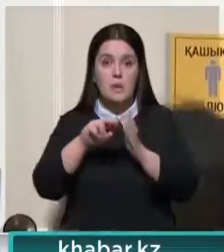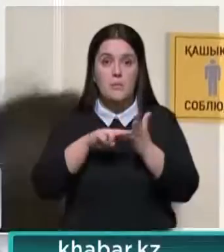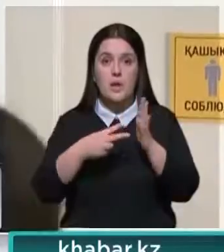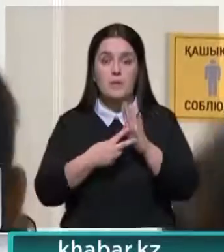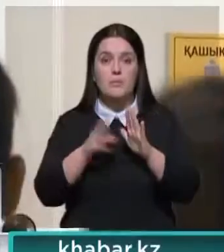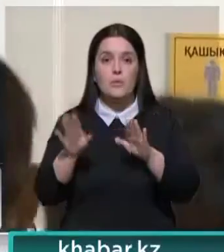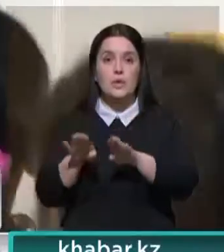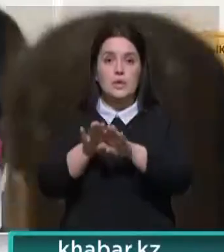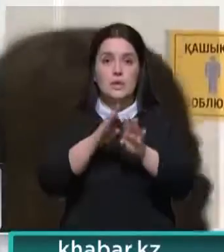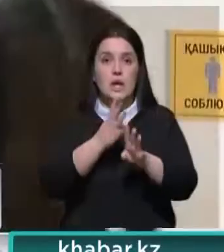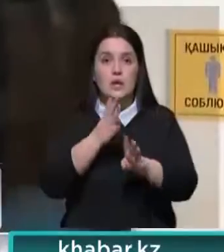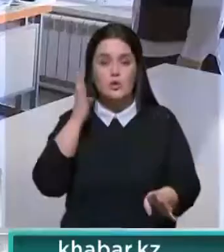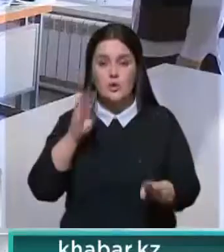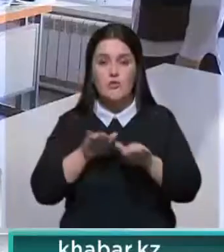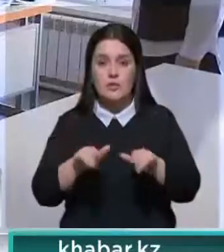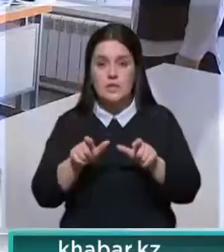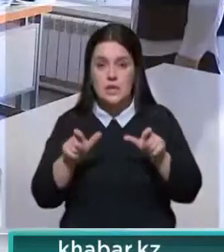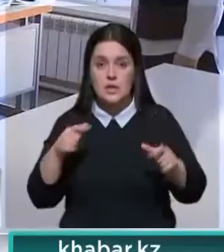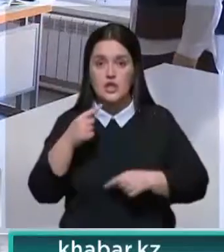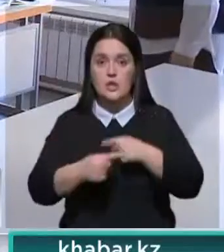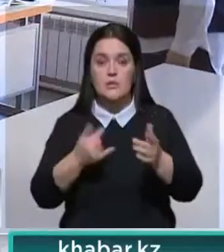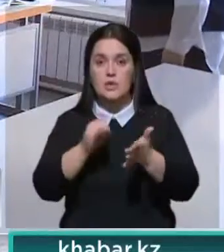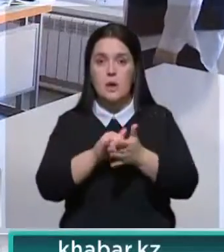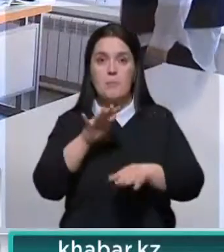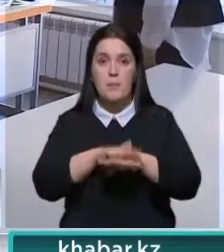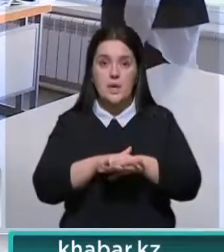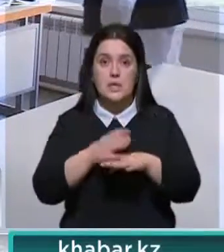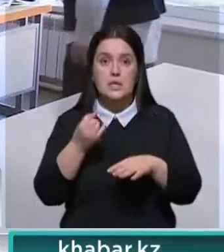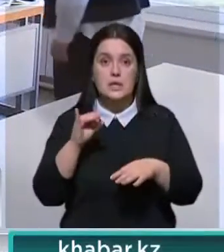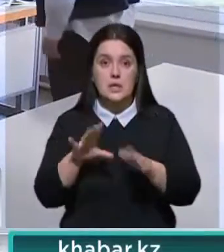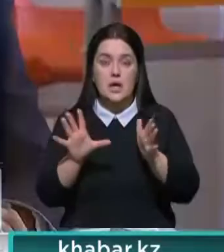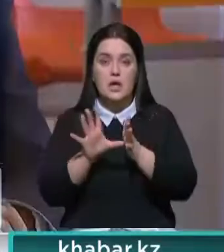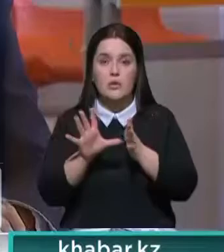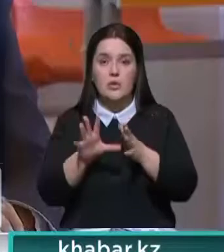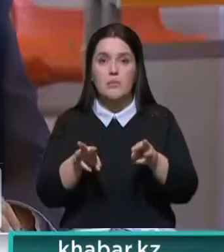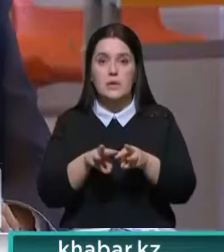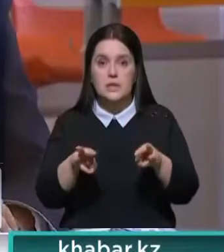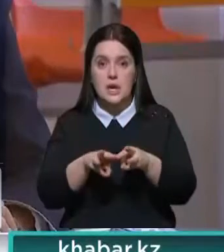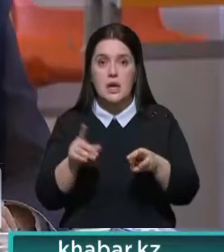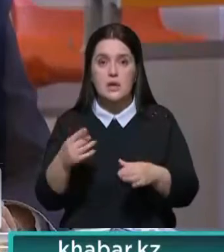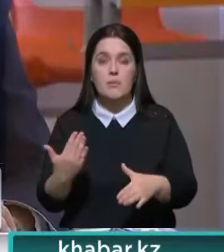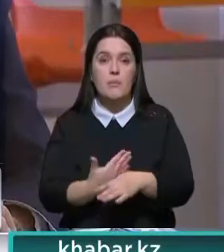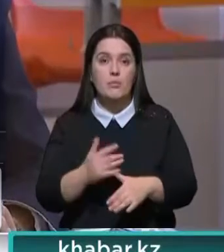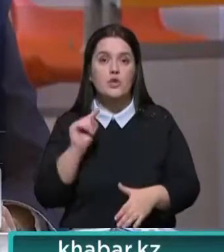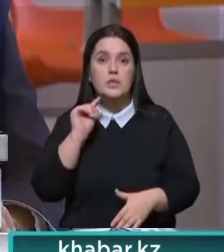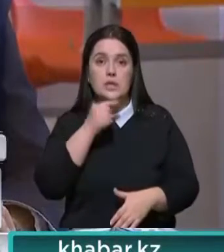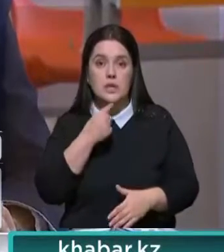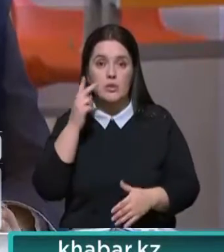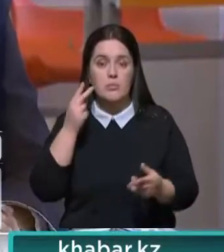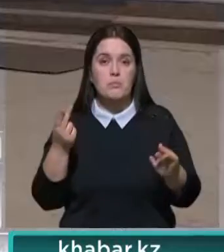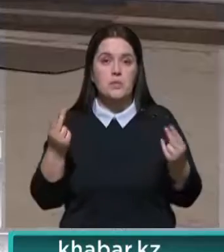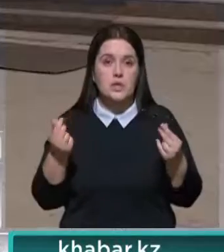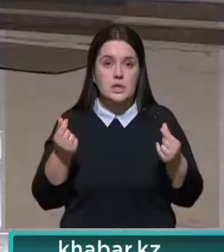Также в планах ввести единую очередность в детские сады через приложение банков и сайт электронного правительства. Это поможет